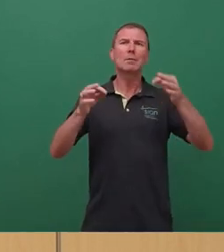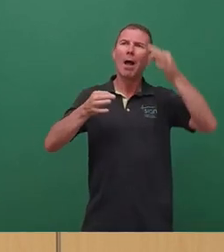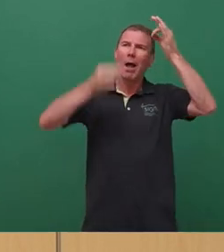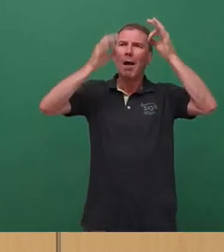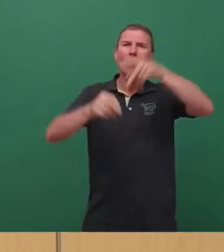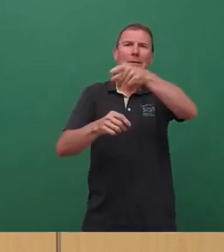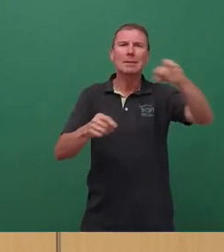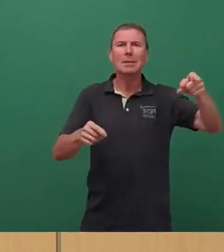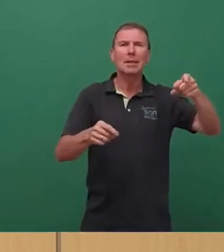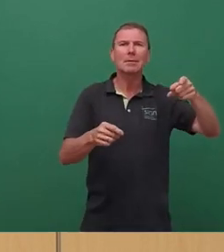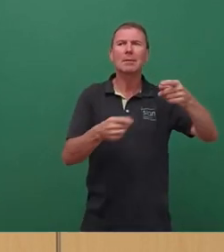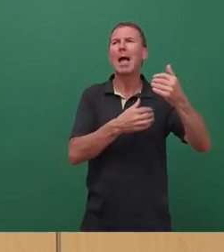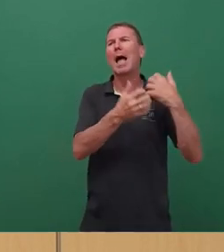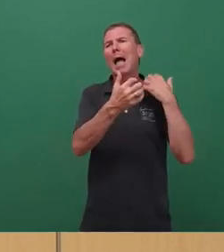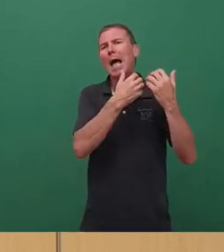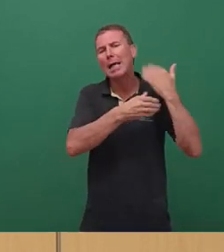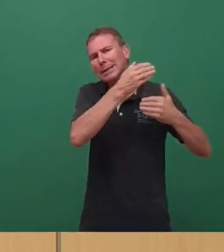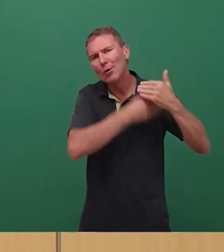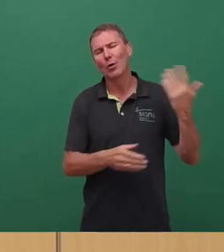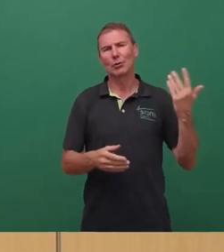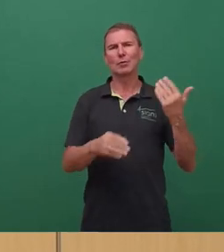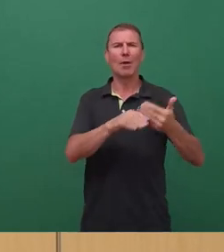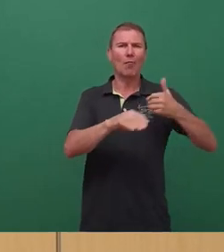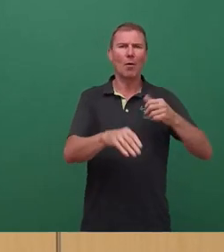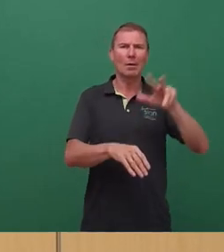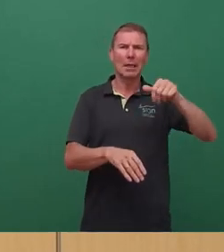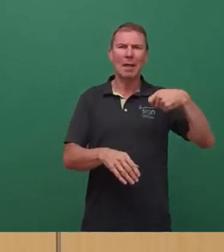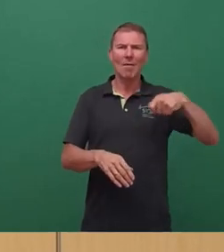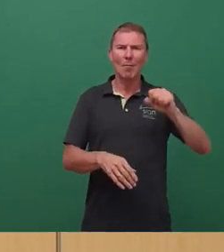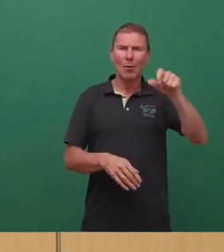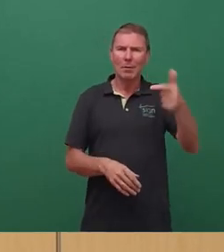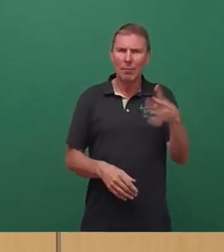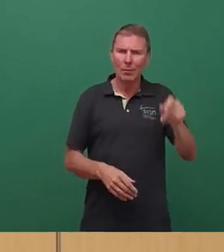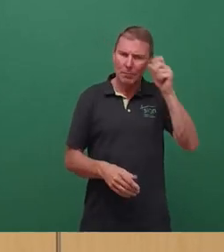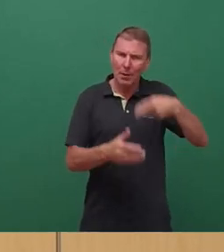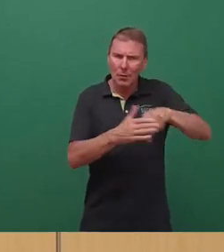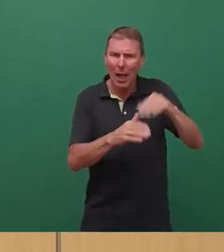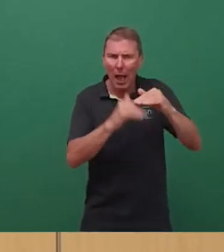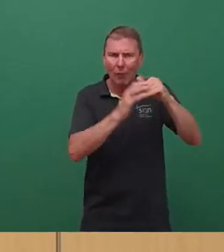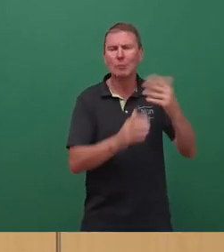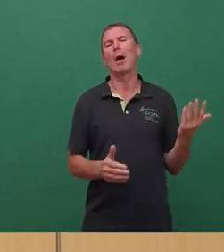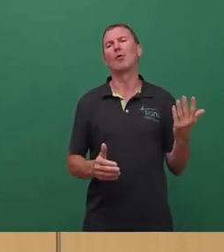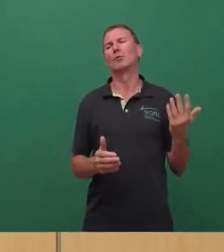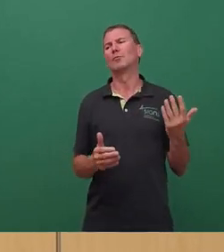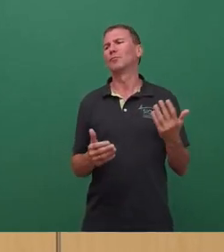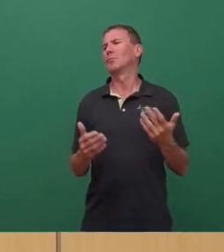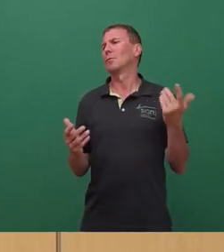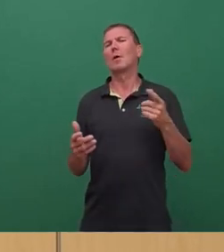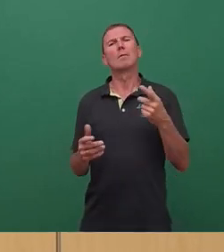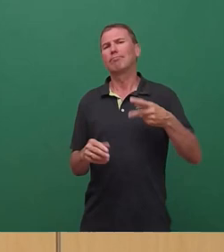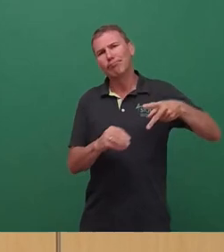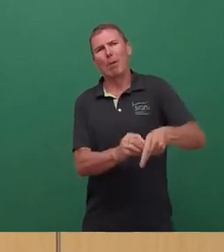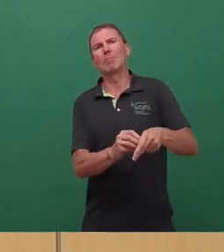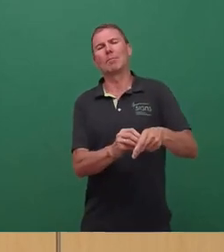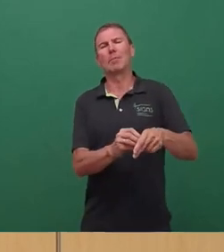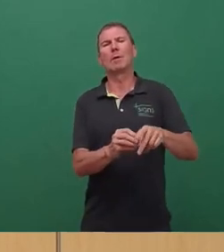alles wieder historisch, wie es vor der Zäsur am 13. Februar 1945 war, wieder aufzubauen. Einen schiebt dem einen gewissen Riegel vor und das finde ich